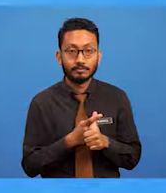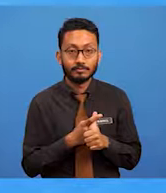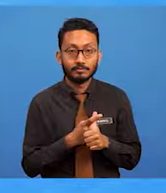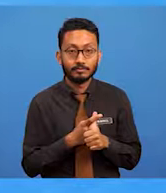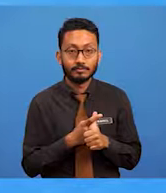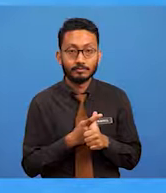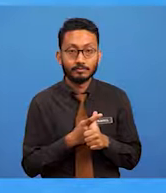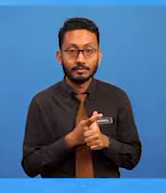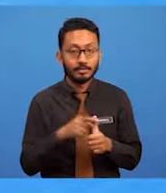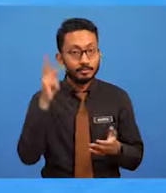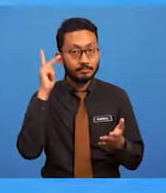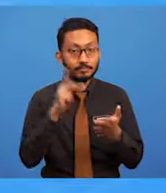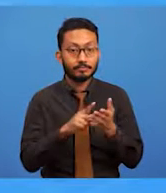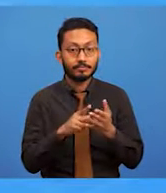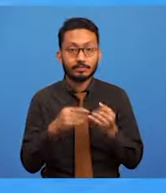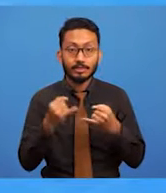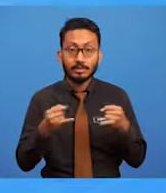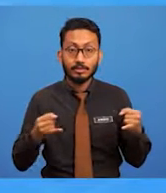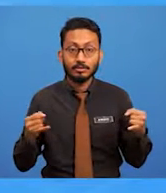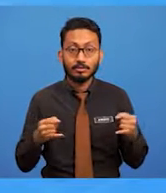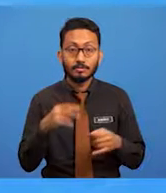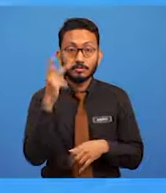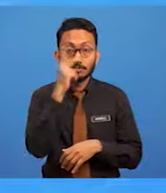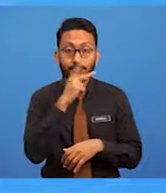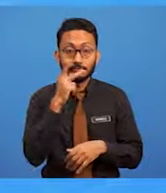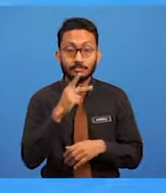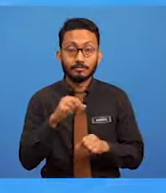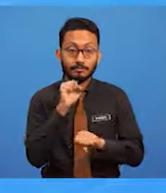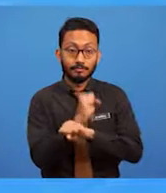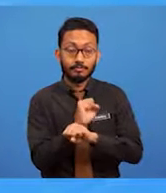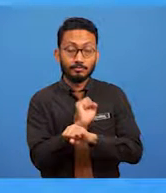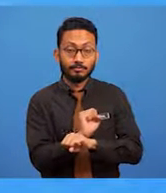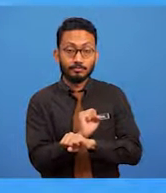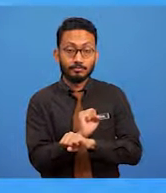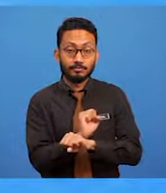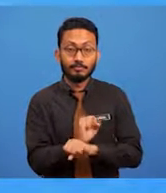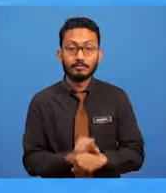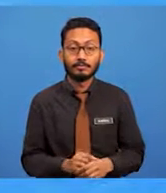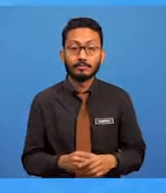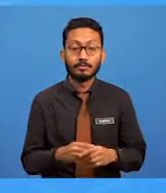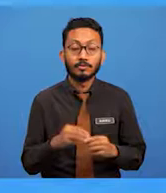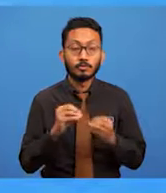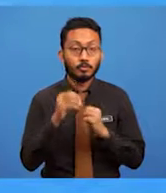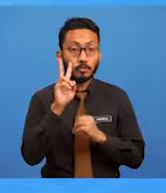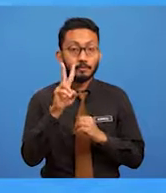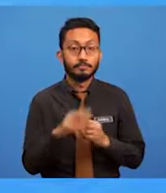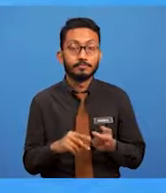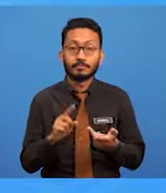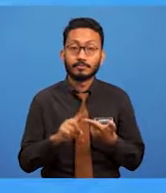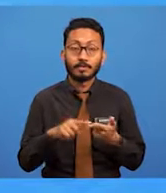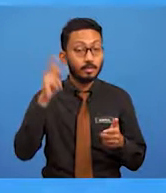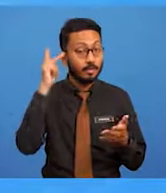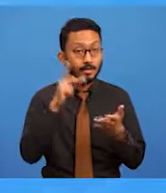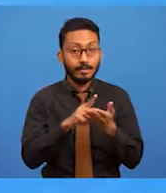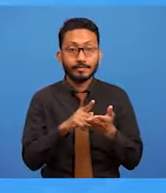mengenali jenis pesanan kerja. yang kedua, mengenali konsep